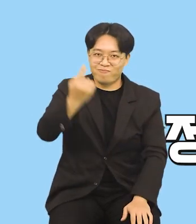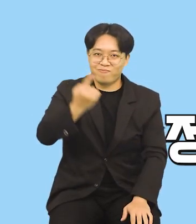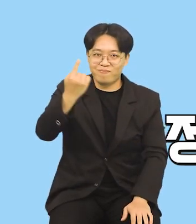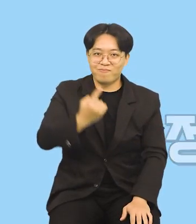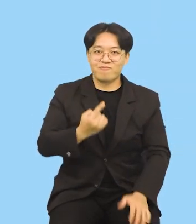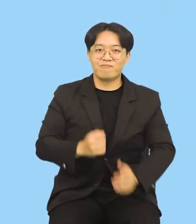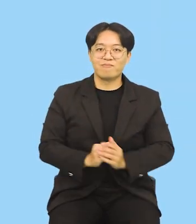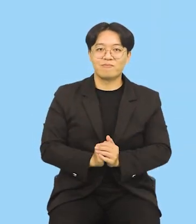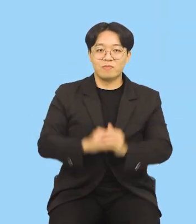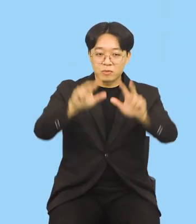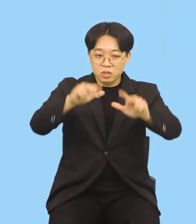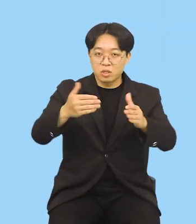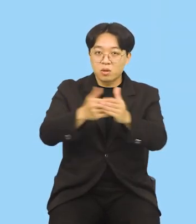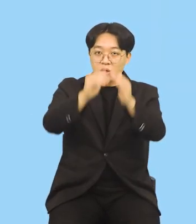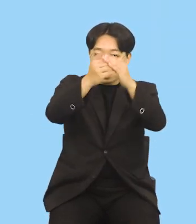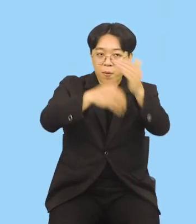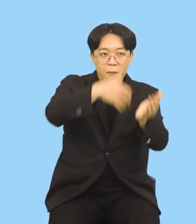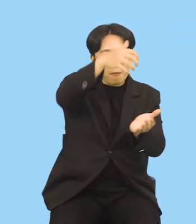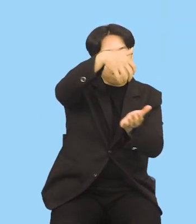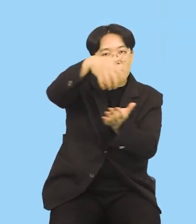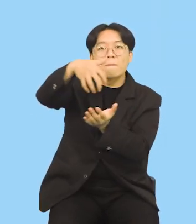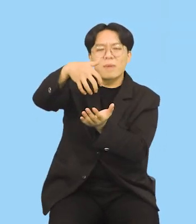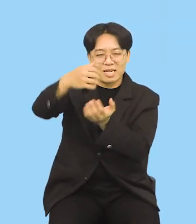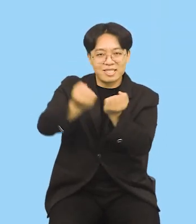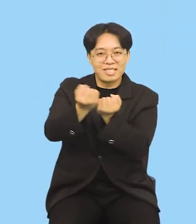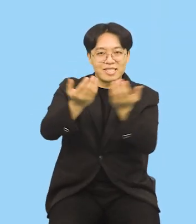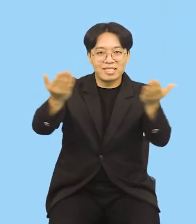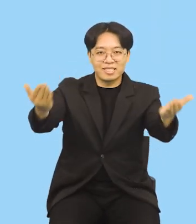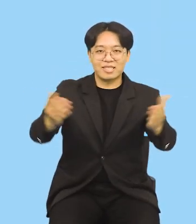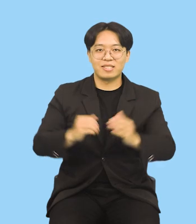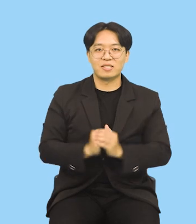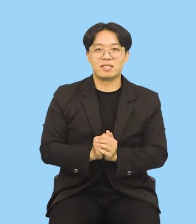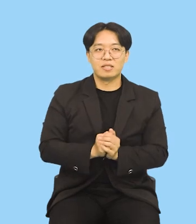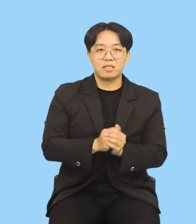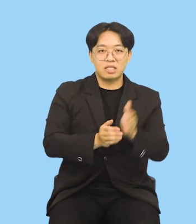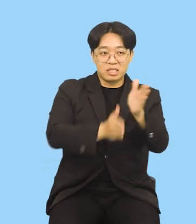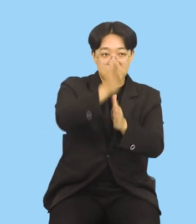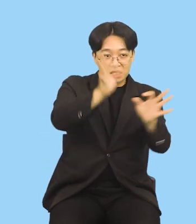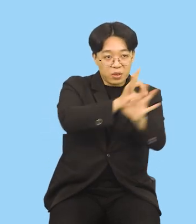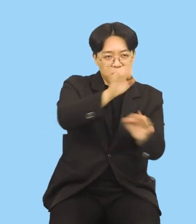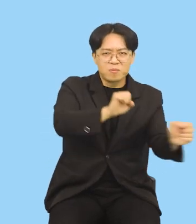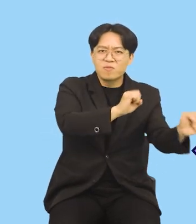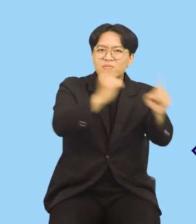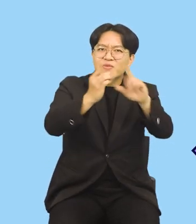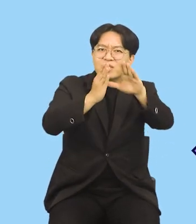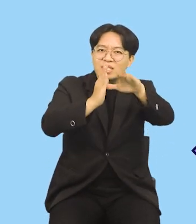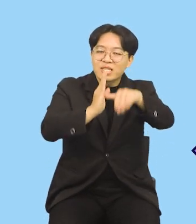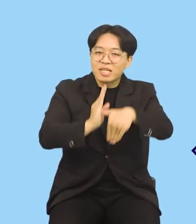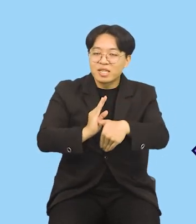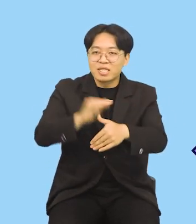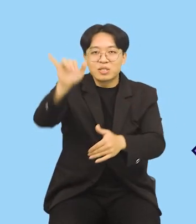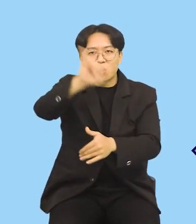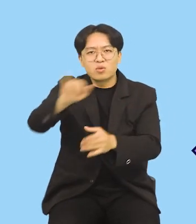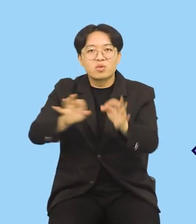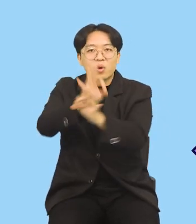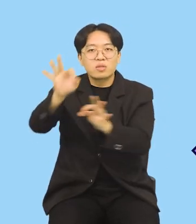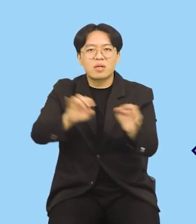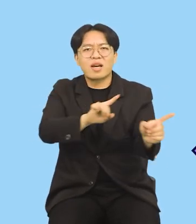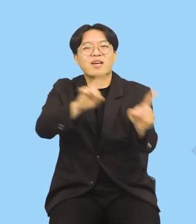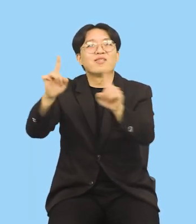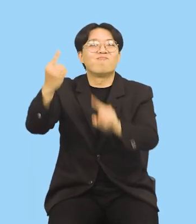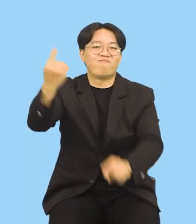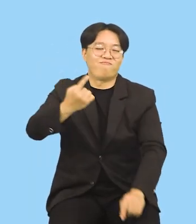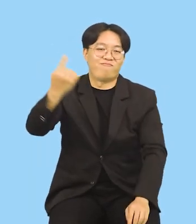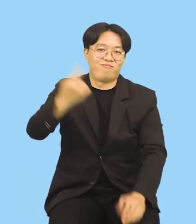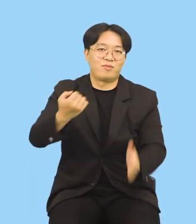시행이 되겠죠. 지금까지 많은 내용을 빠르게 정리해봤는데요. 민생경제가 살아야 지역경제도 살릴 수 있는 만큼